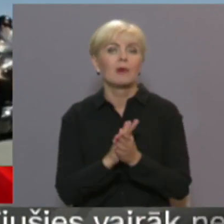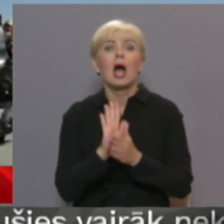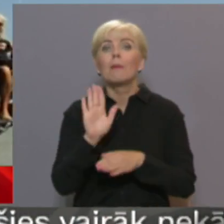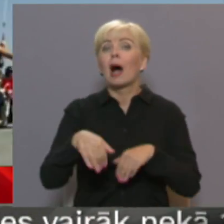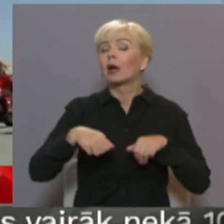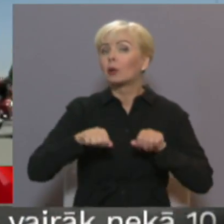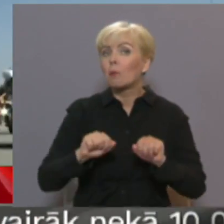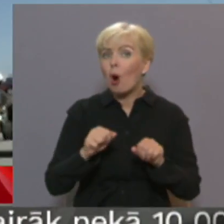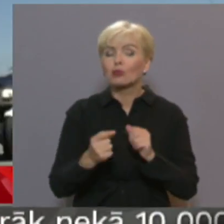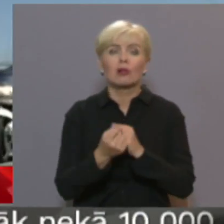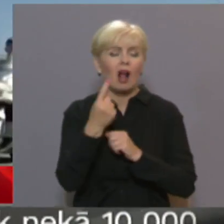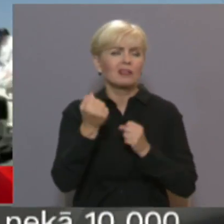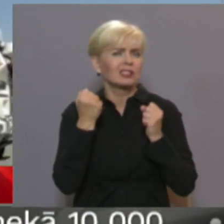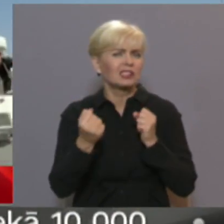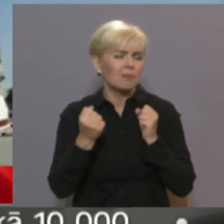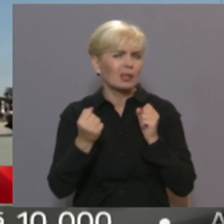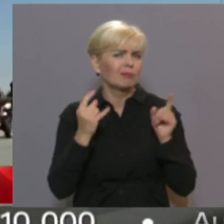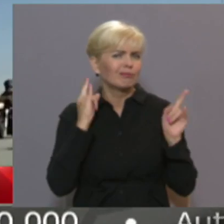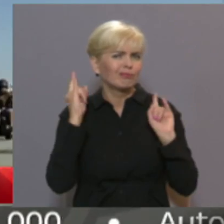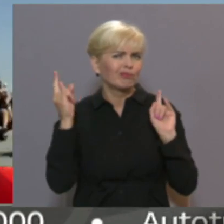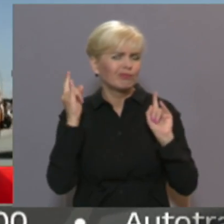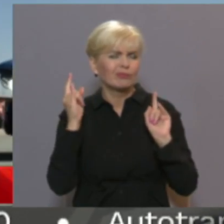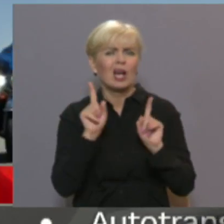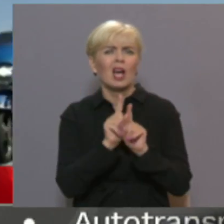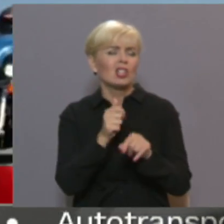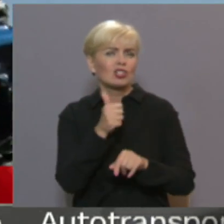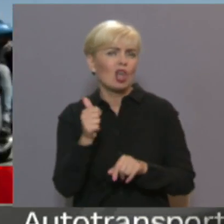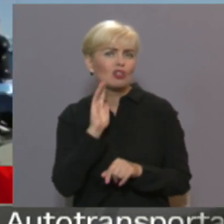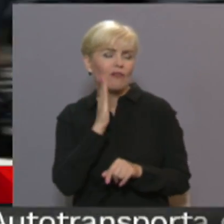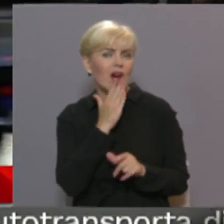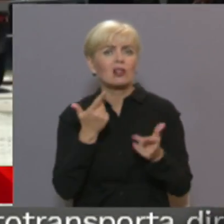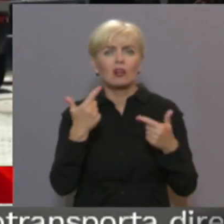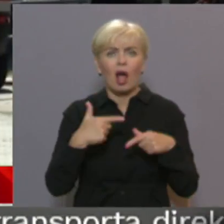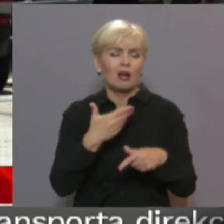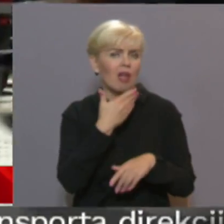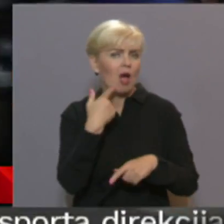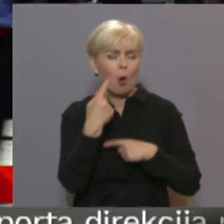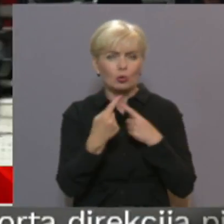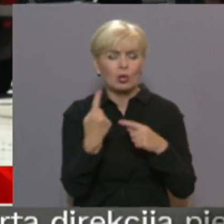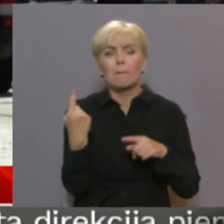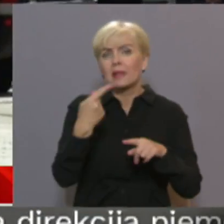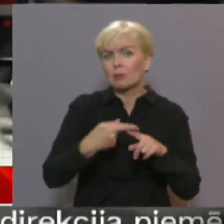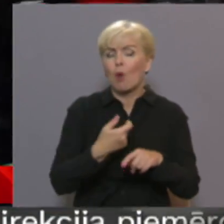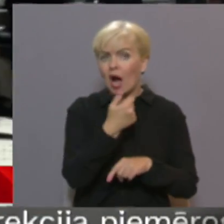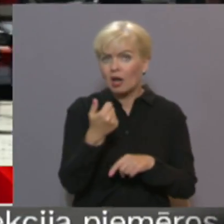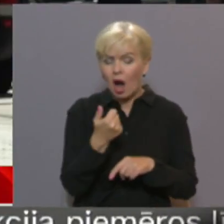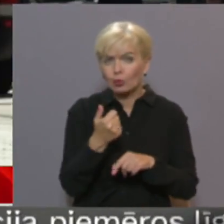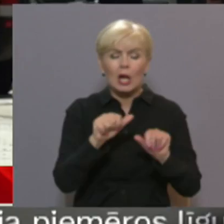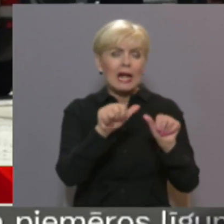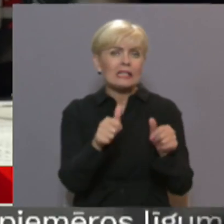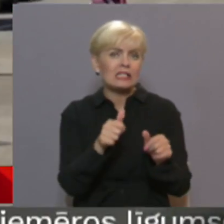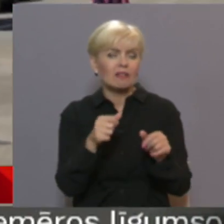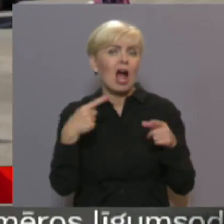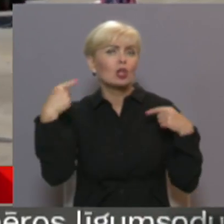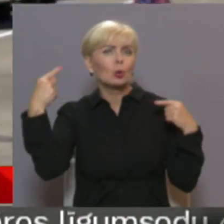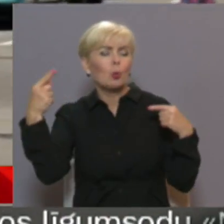motociklu radīto troksni pilsētās īpaši vasaras laikā netiek runāts pirmo gadu. Lai gan izveidotās trokšņu